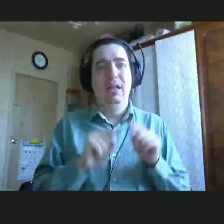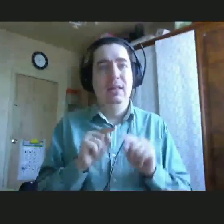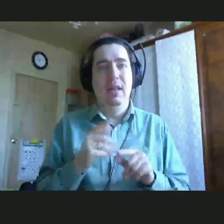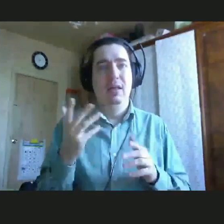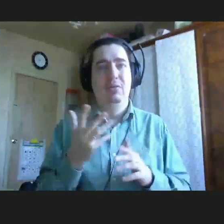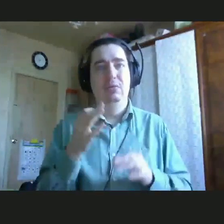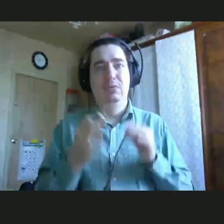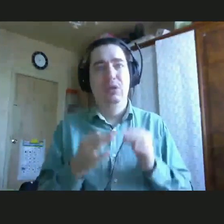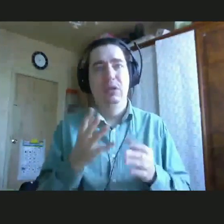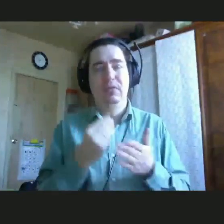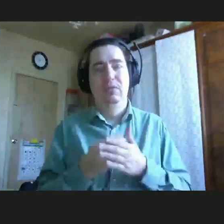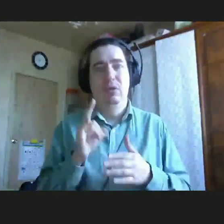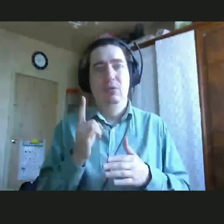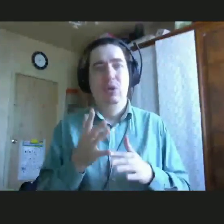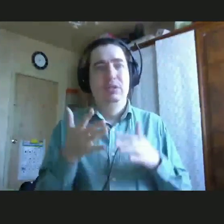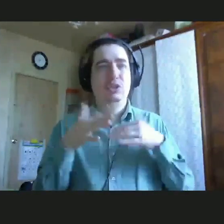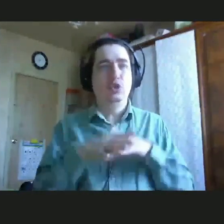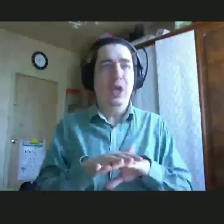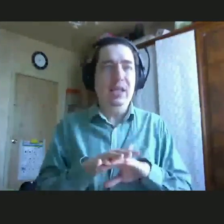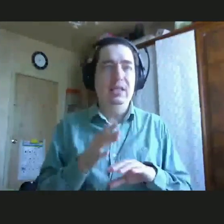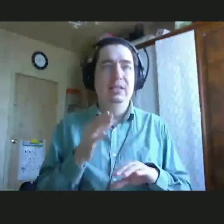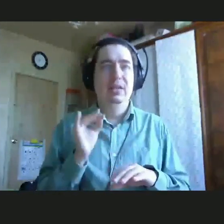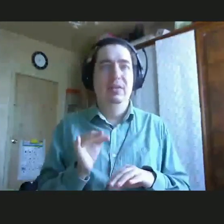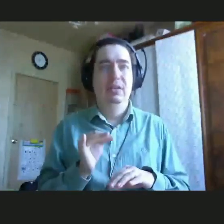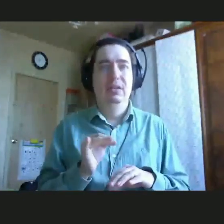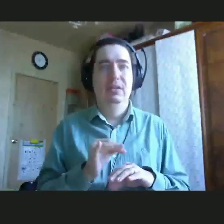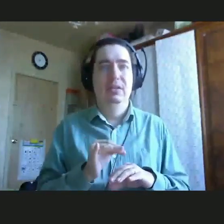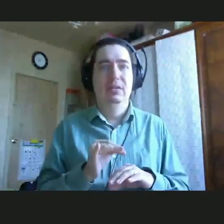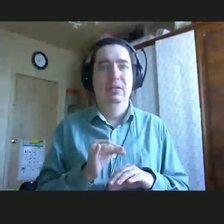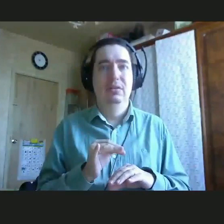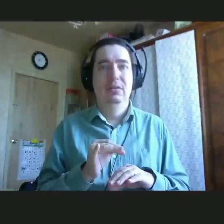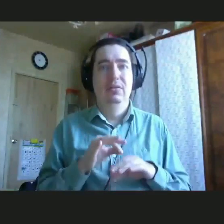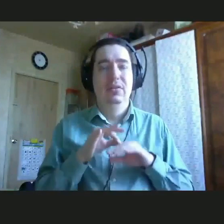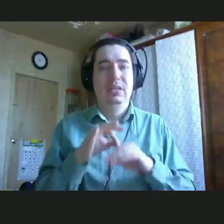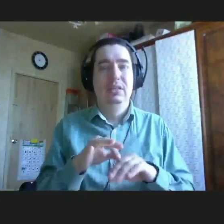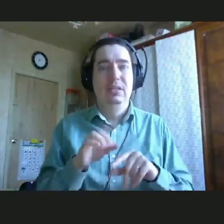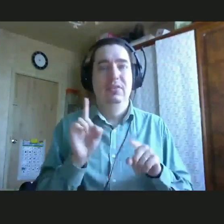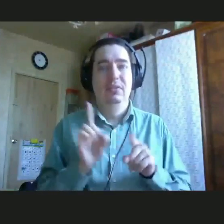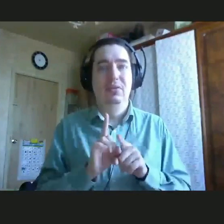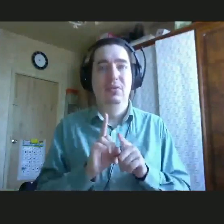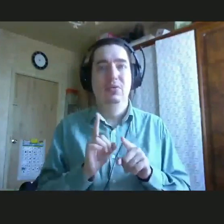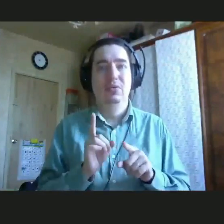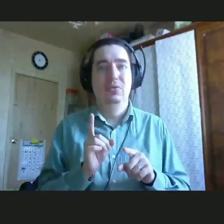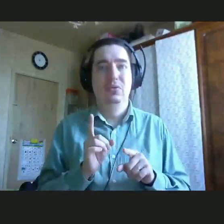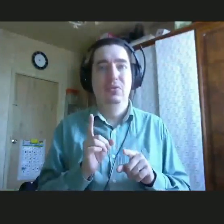пытаются своего ребенка социализировать, пытаются его ввести, вот в это, да, создать вокруг него инклюзивное общество.